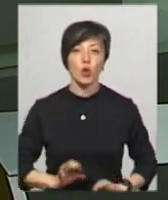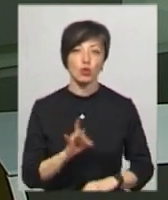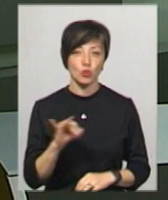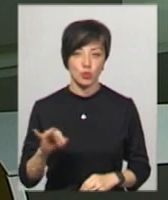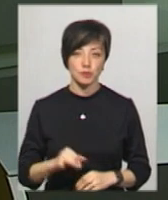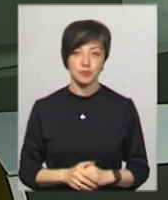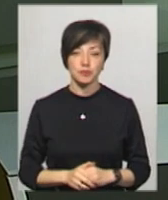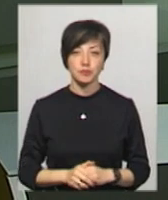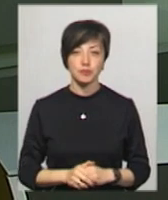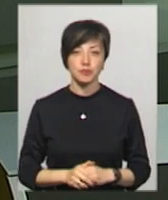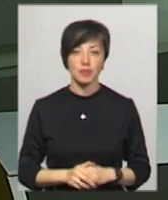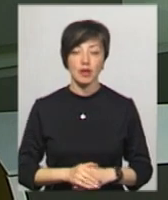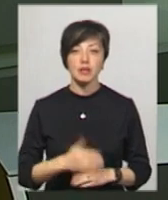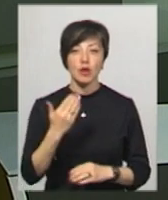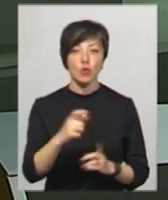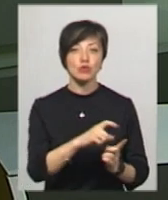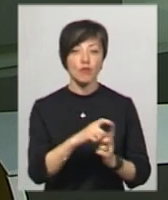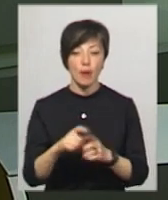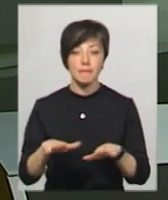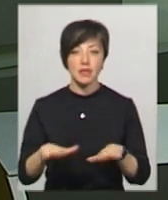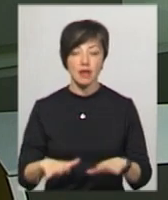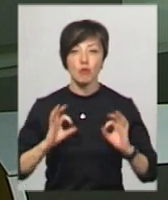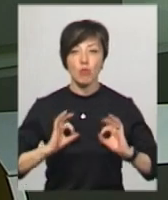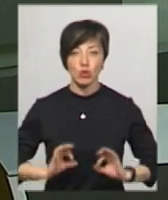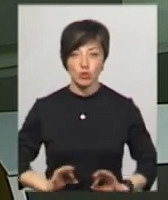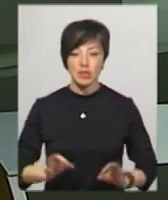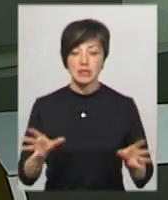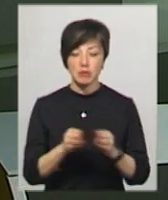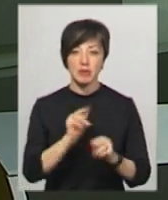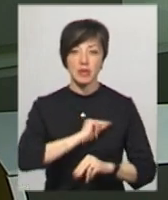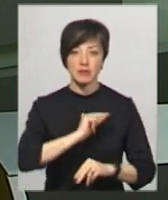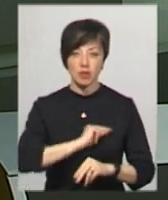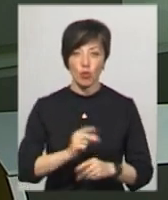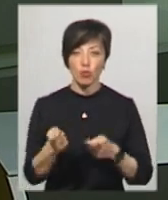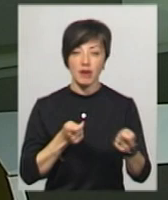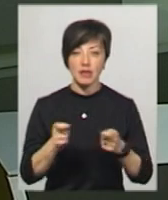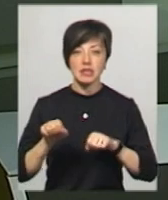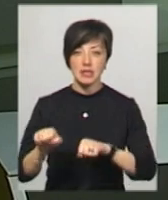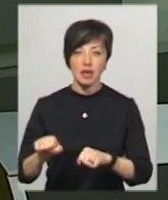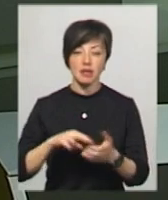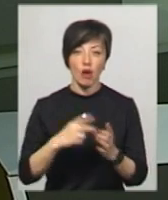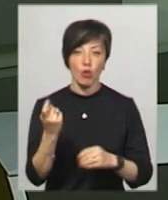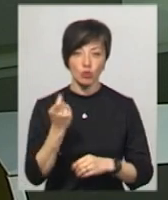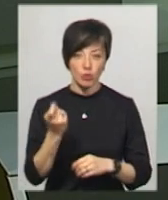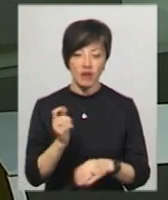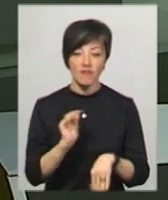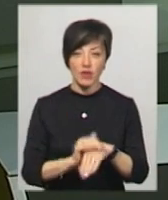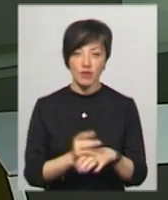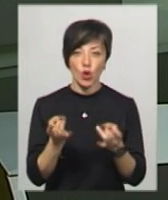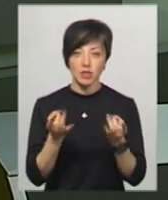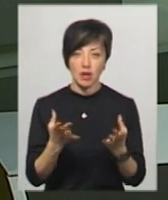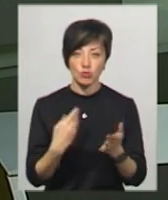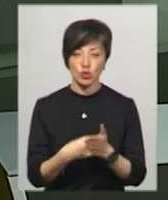Ігор Барахтенко. За його словами, місцевою прокуратурою спільно з працівниками управління захисту економіки виявлено